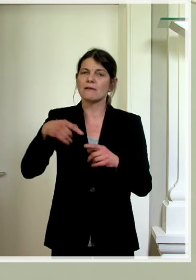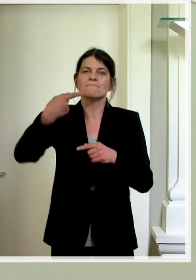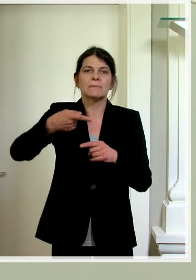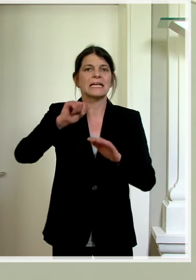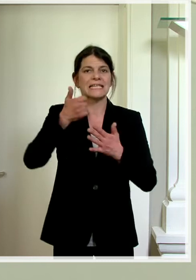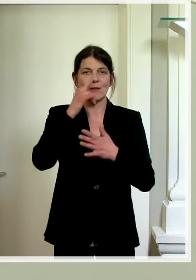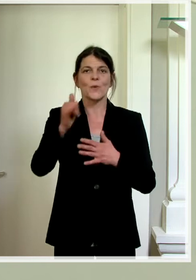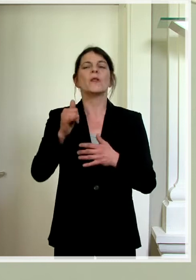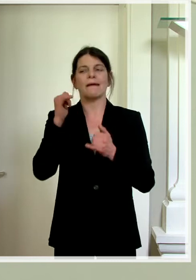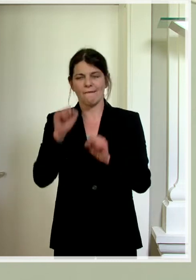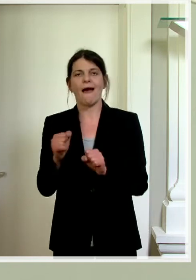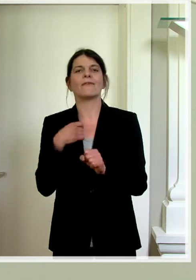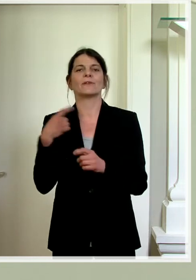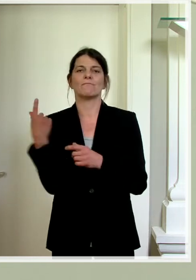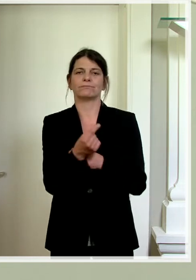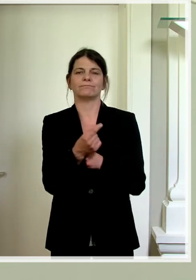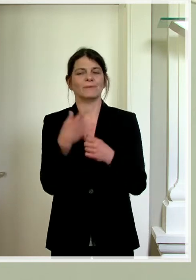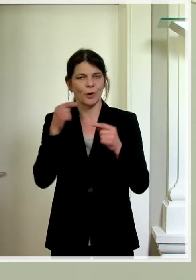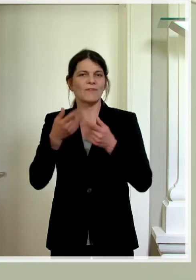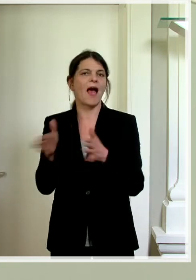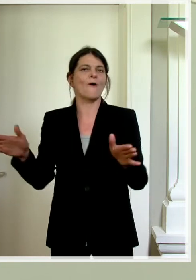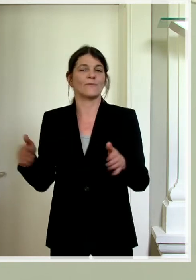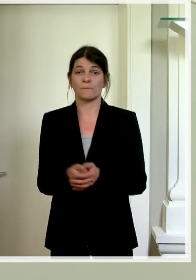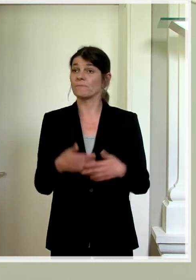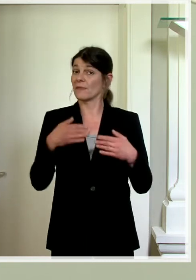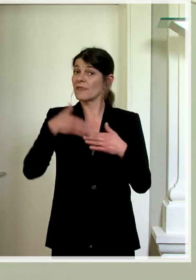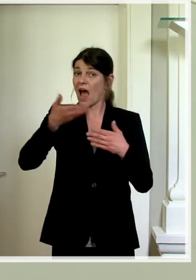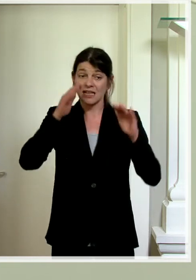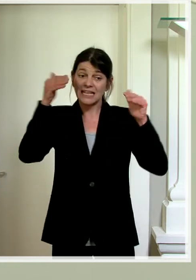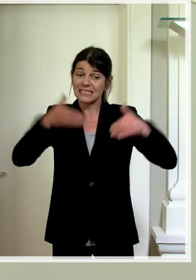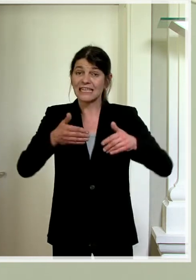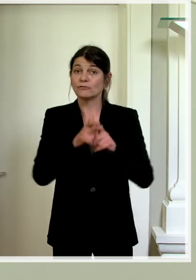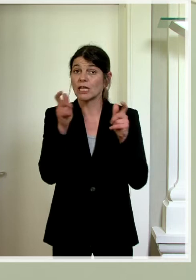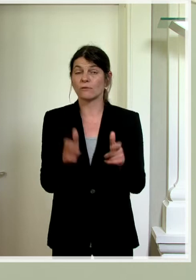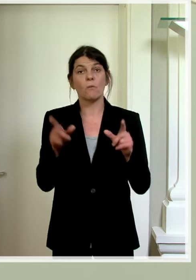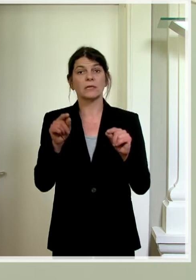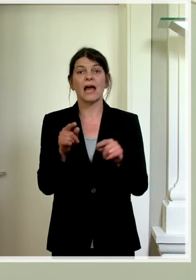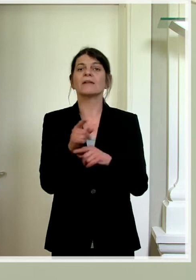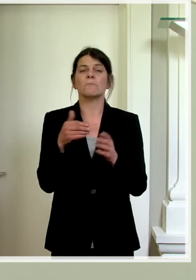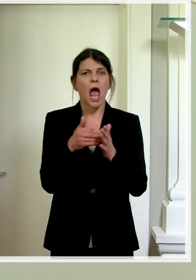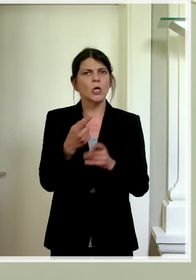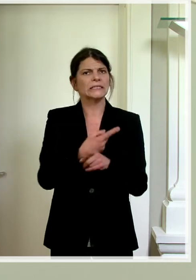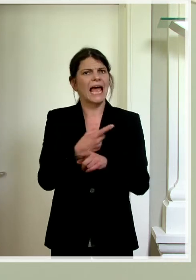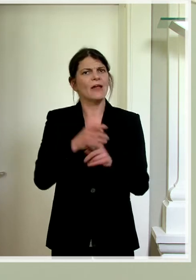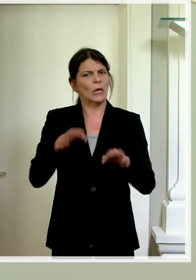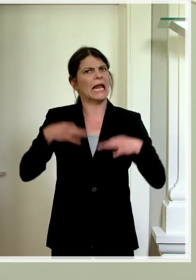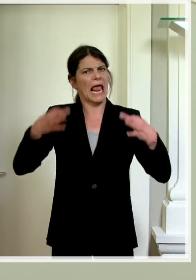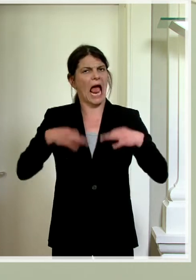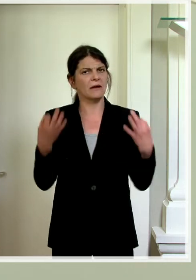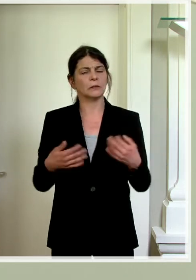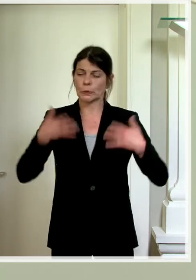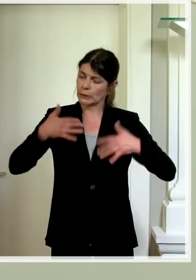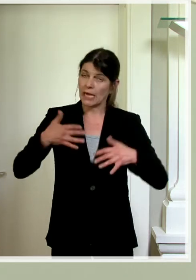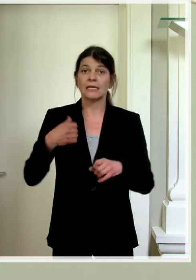verlassen. Nach der Intensivstation beginnt die Zeit der Reha, der Rehabilitation. Eine intensive Zeit für